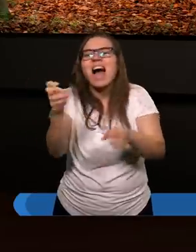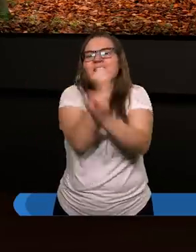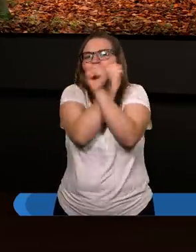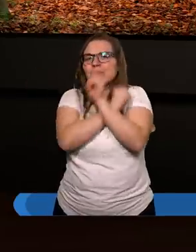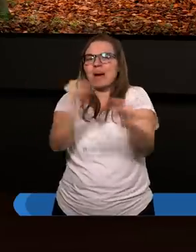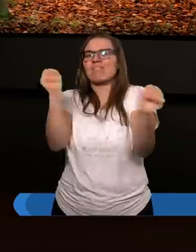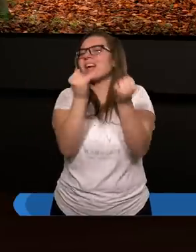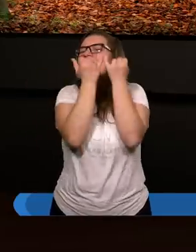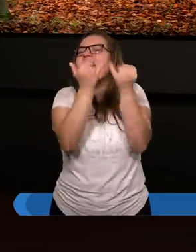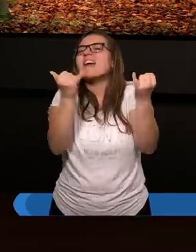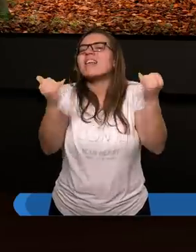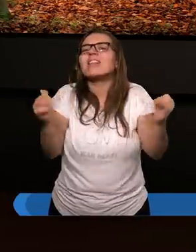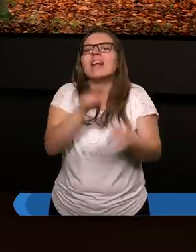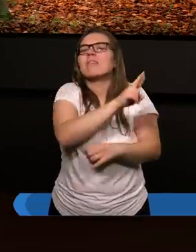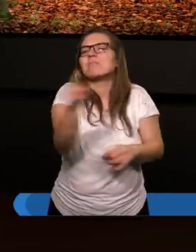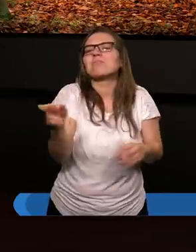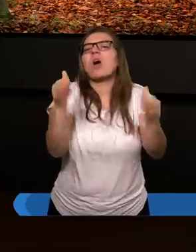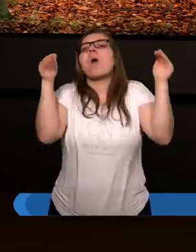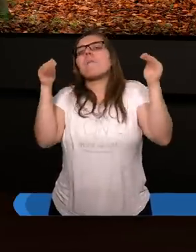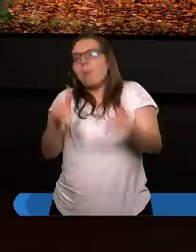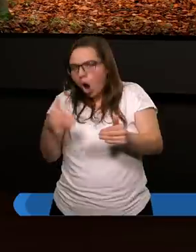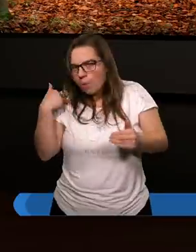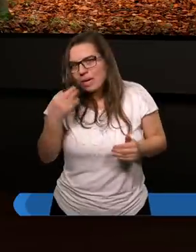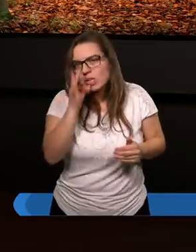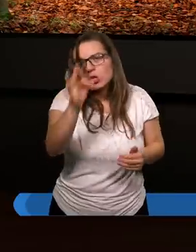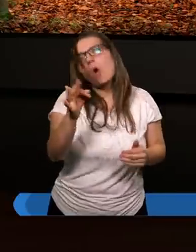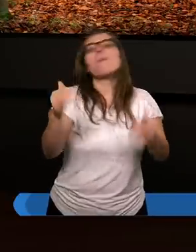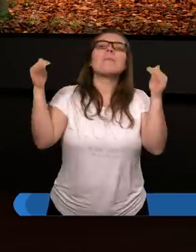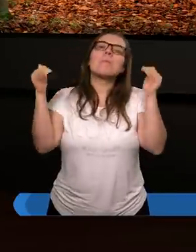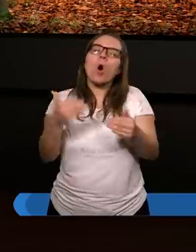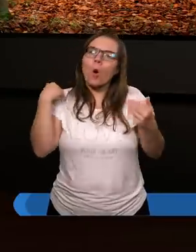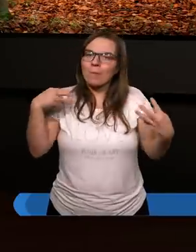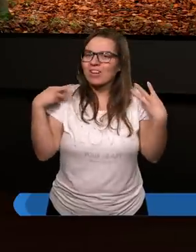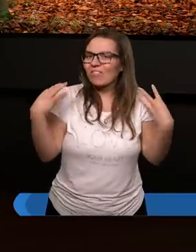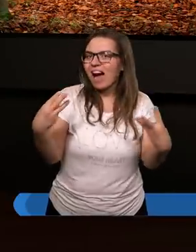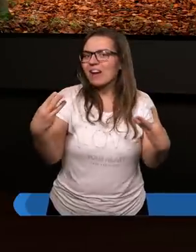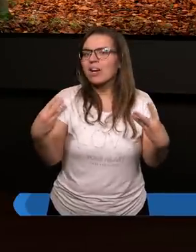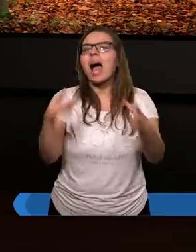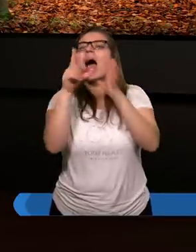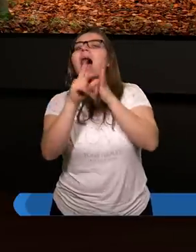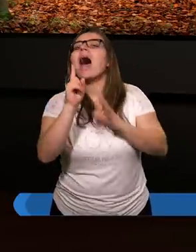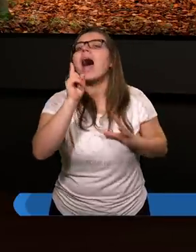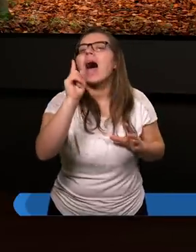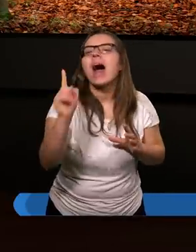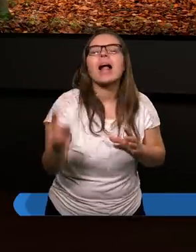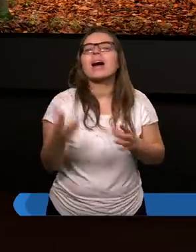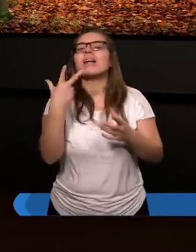Inne rzeczy mogą być dobre, mogą być ważne, ale nie przyczyniają się do